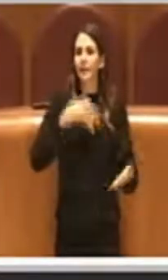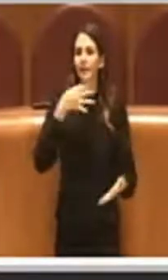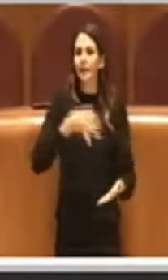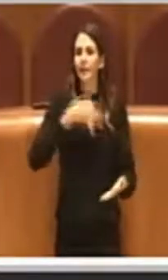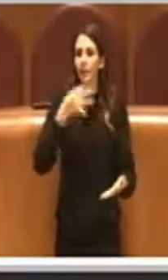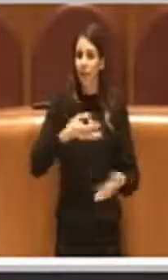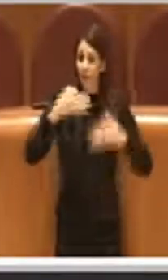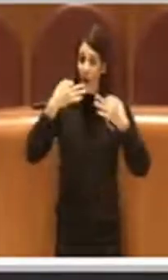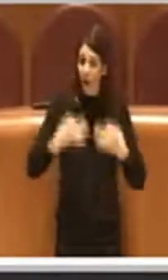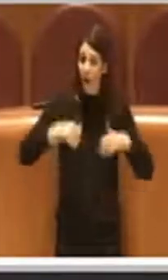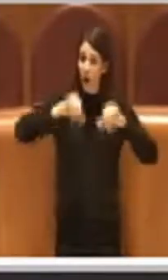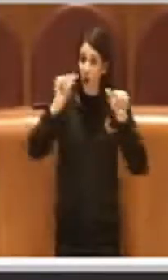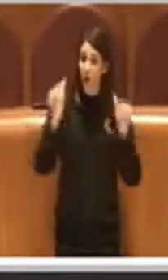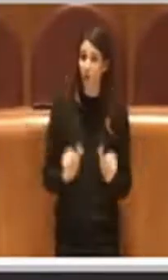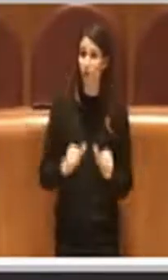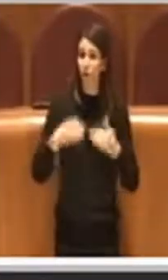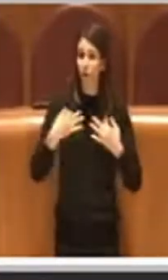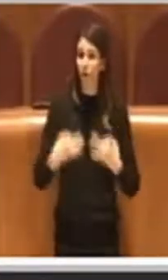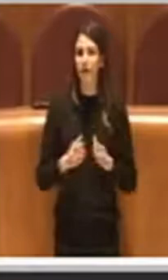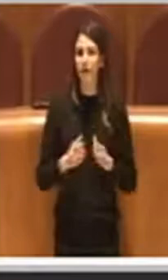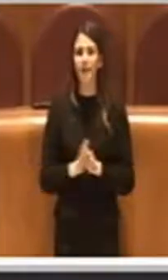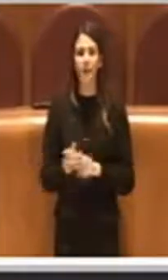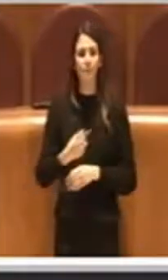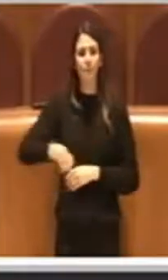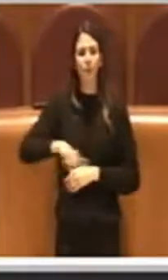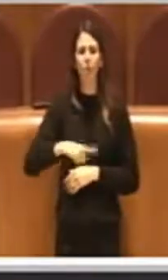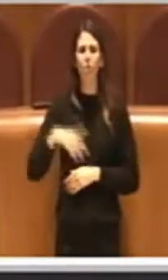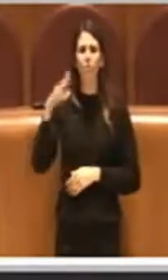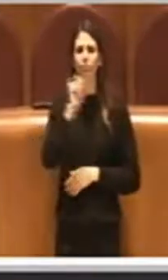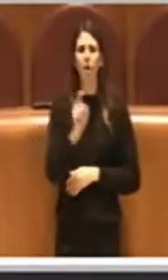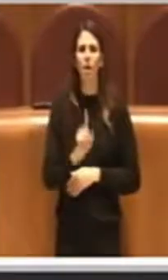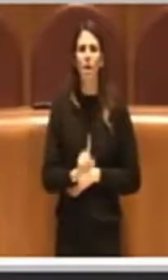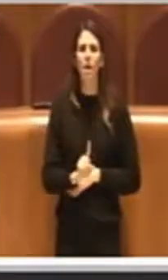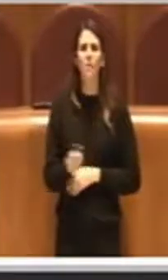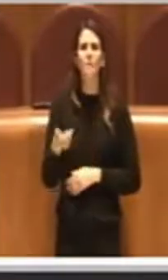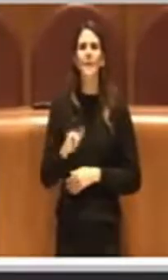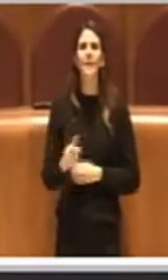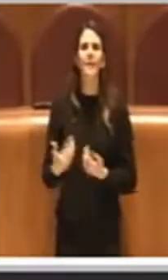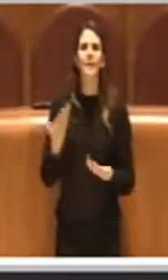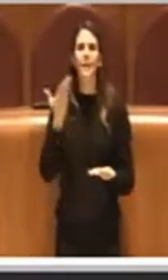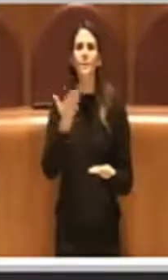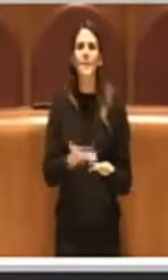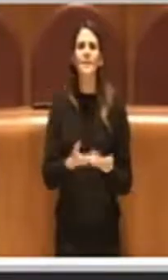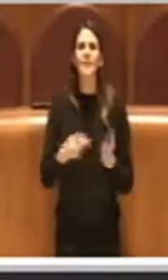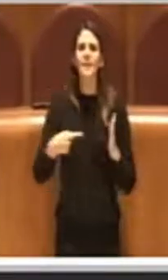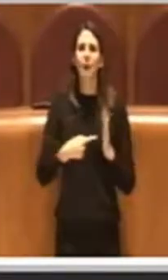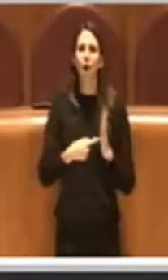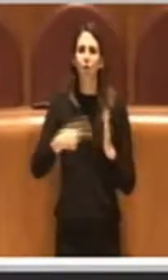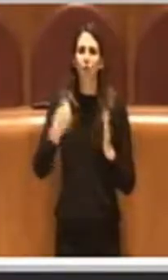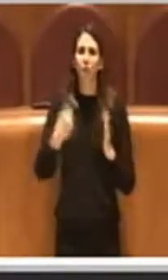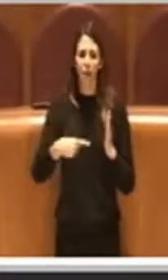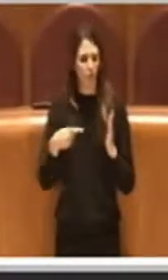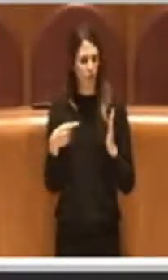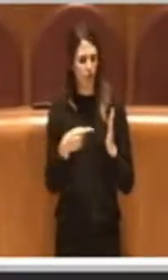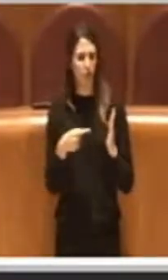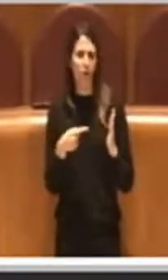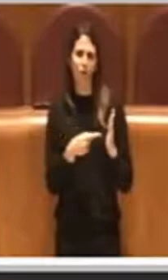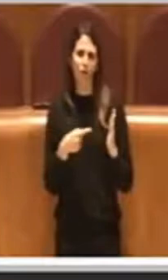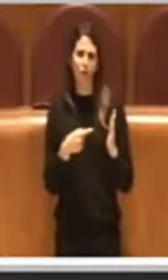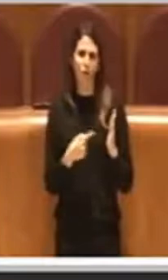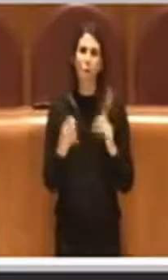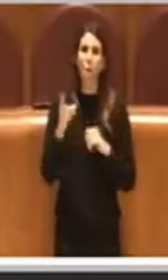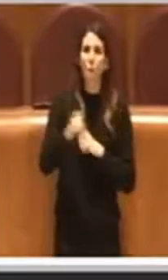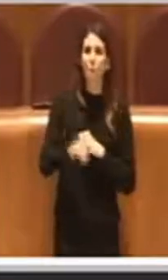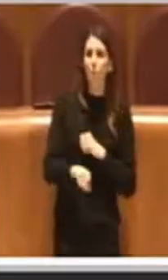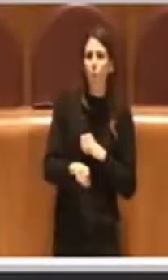corretta. Non capiamo perché venga presentato questo ordine del giorno, i presidi di